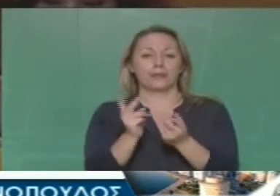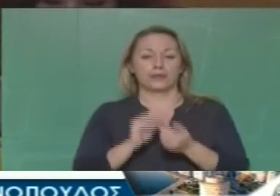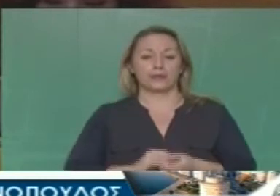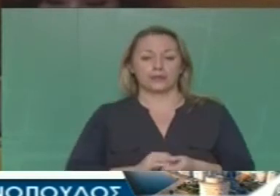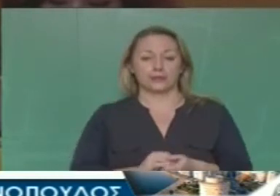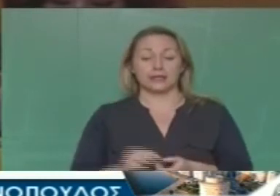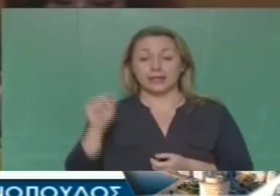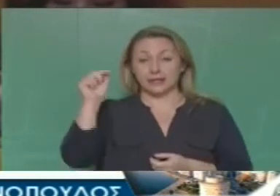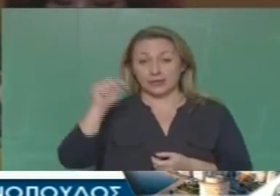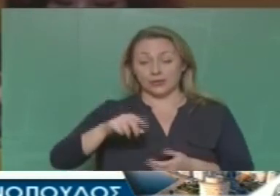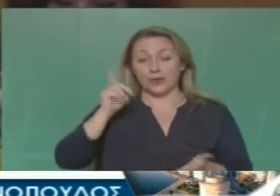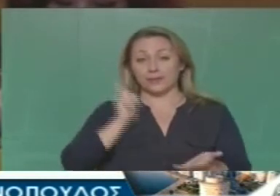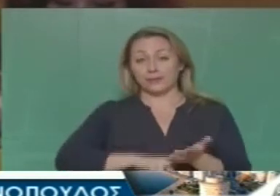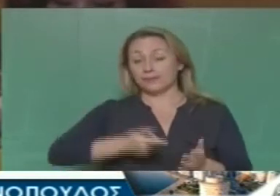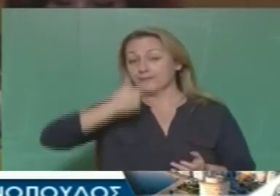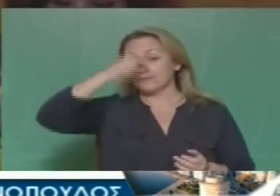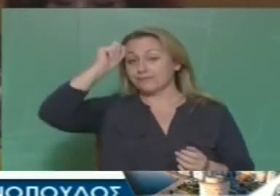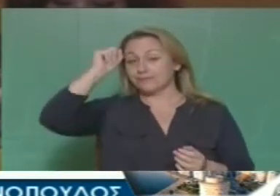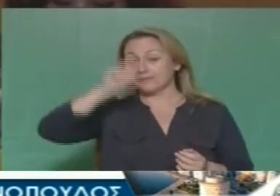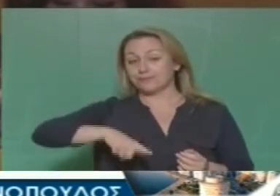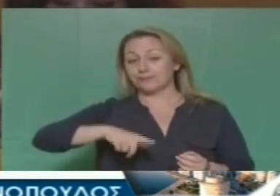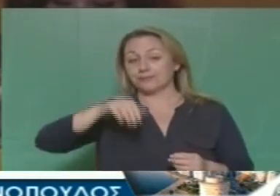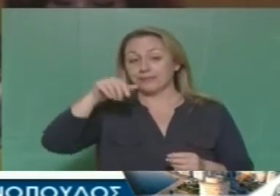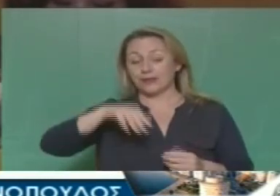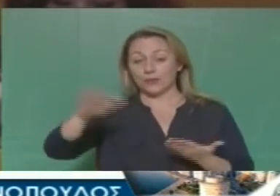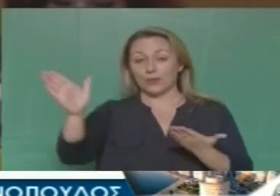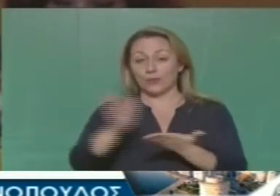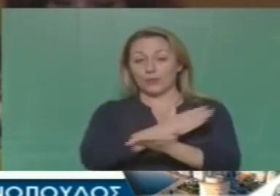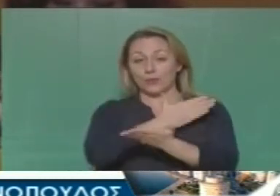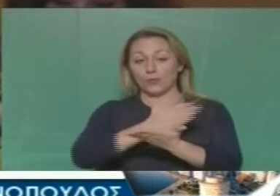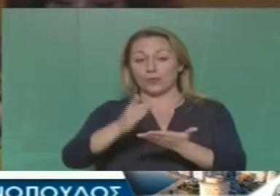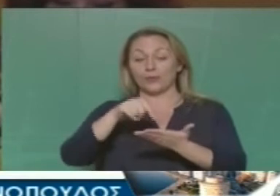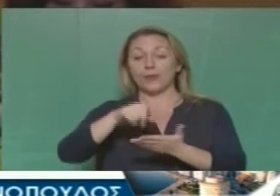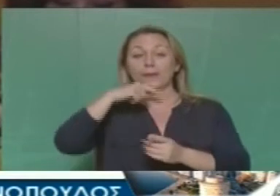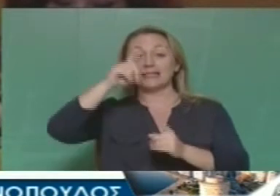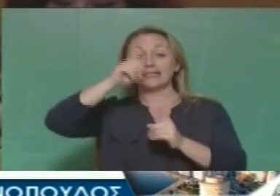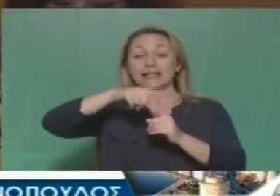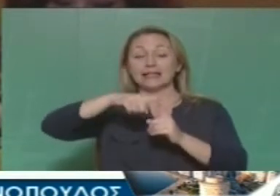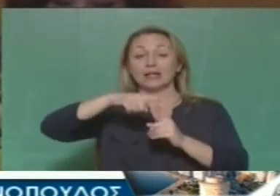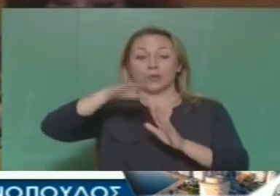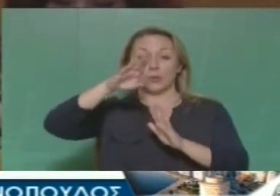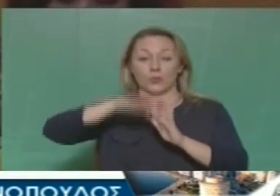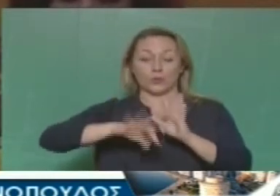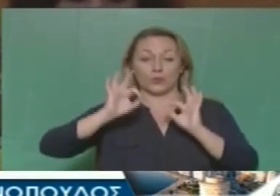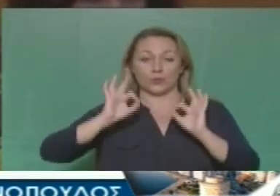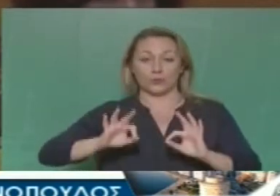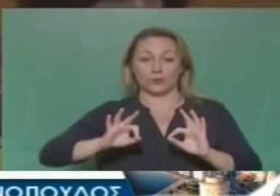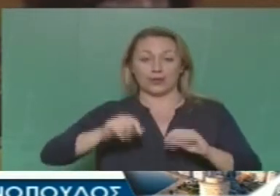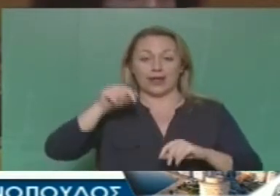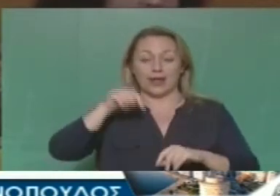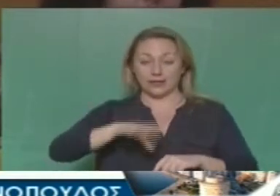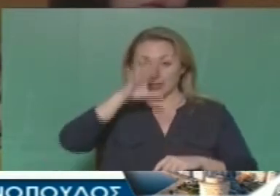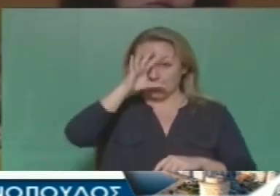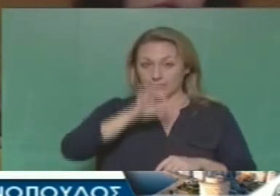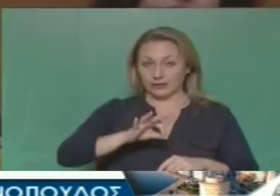Και εδώ πρέπει επιτέλους αυτός εδώ ο διαχωρισμός να παραμείνει πραγματικά μόνο σε ένα τεχνικό επίπεδο. Γιατί στην ουσία του είναι ότι